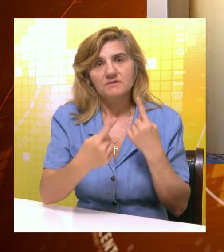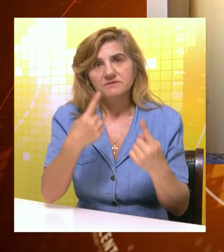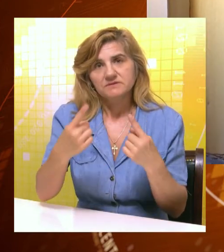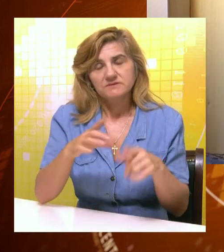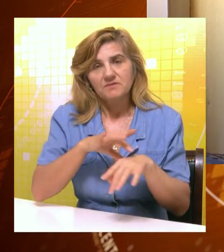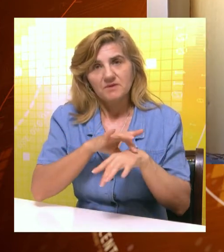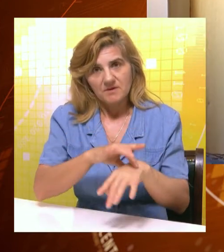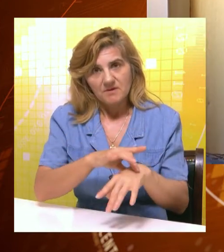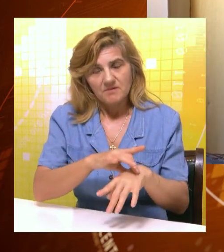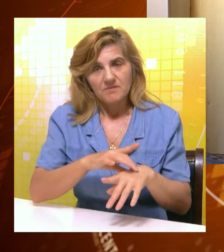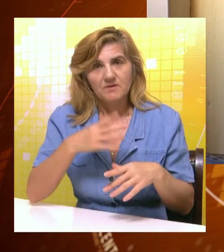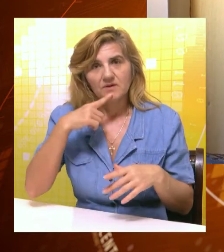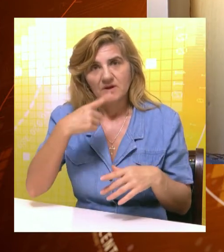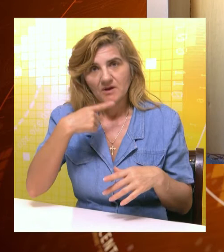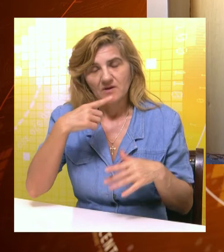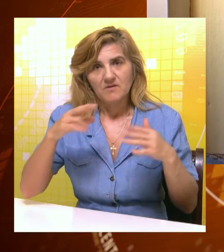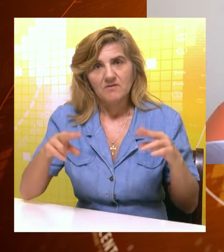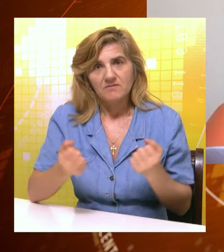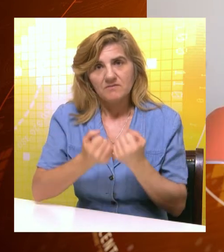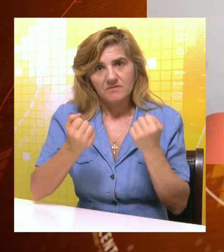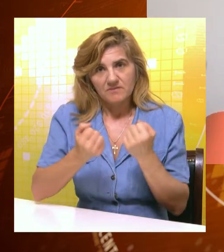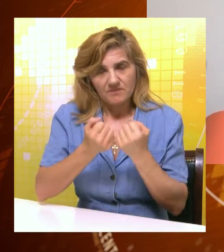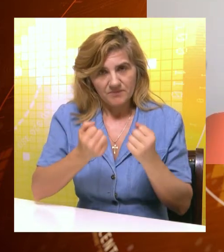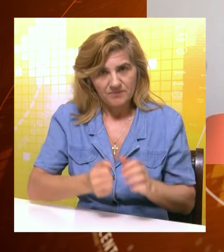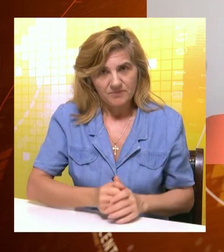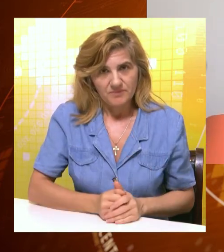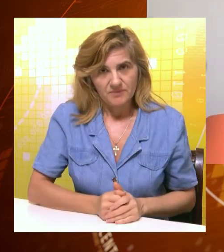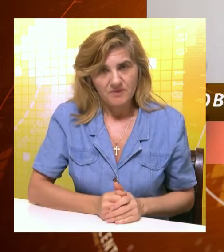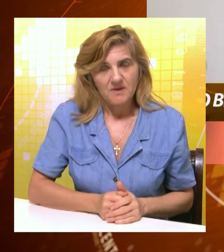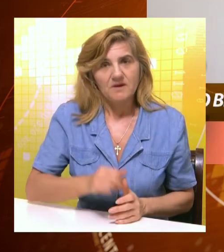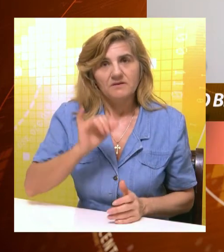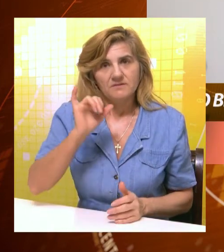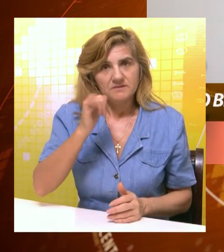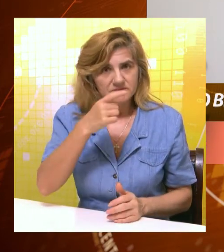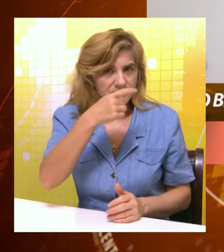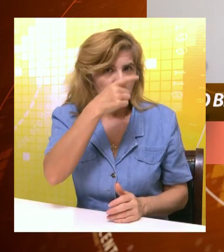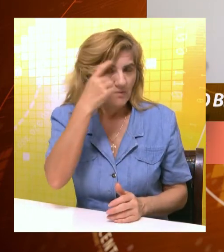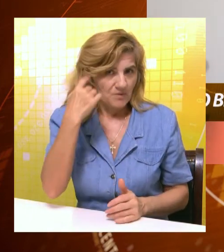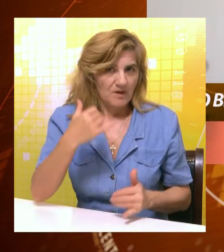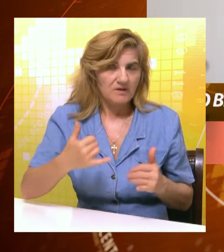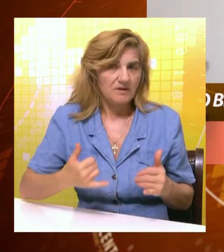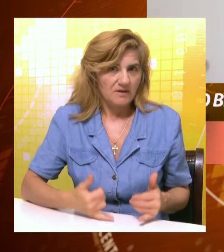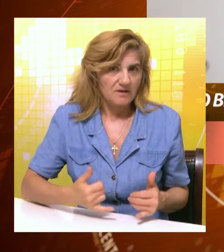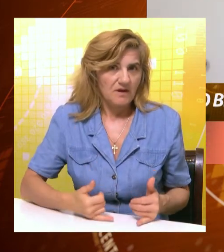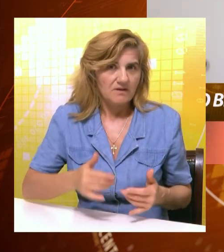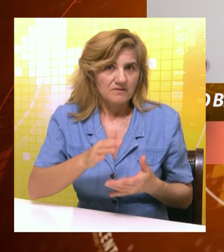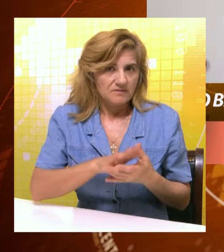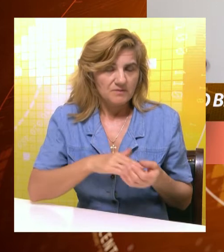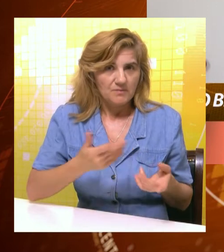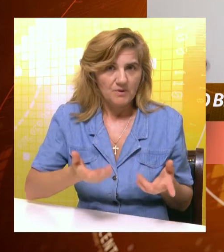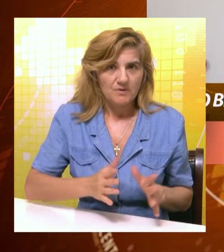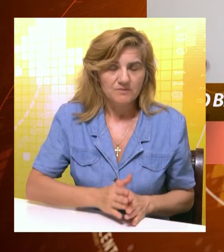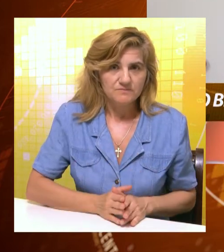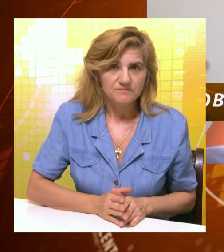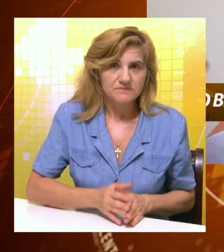individualni tretman defektologa i logopeda. Da, u toku je letnja školica koja je danas počela. To je kod